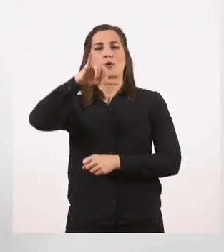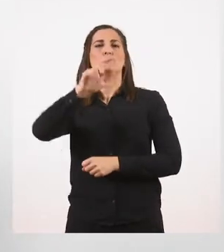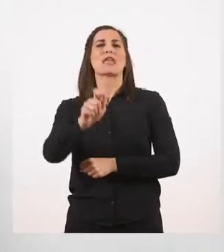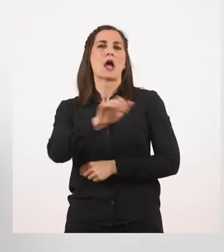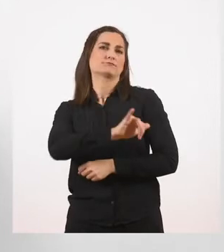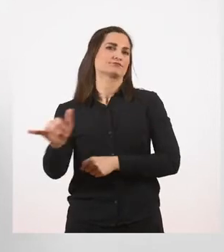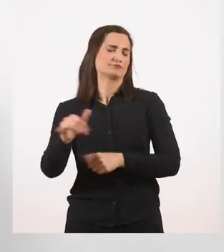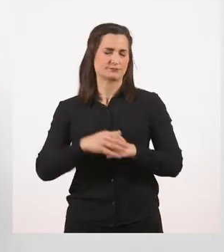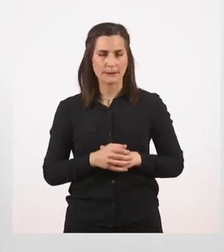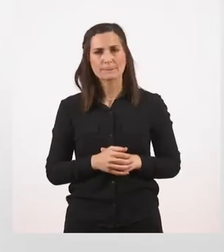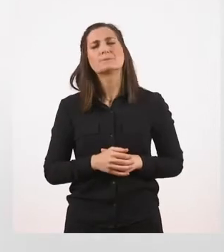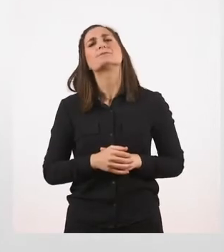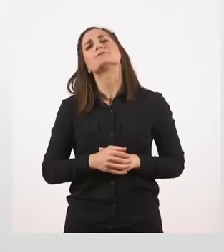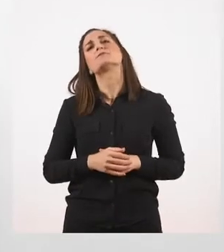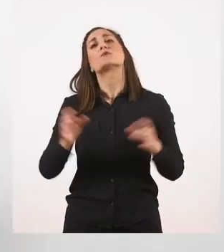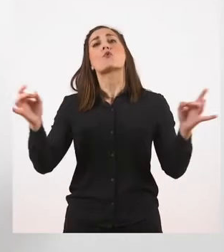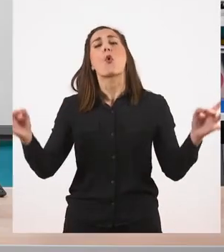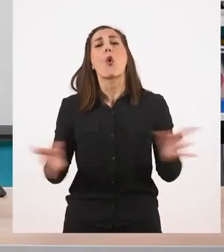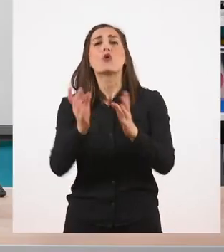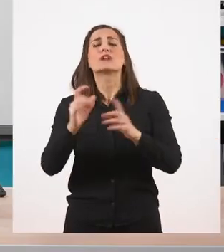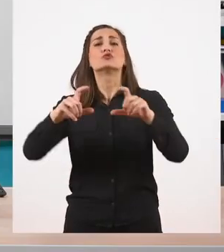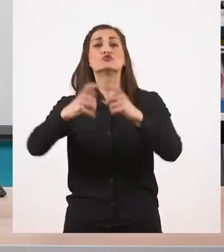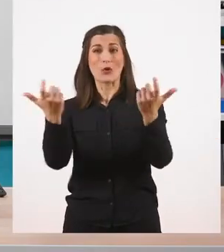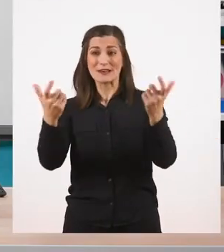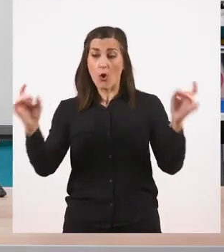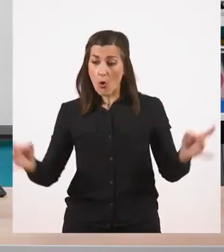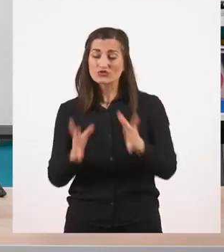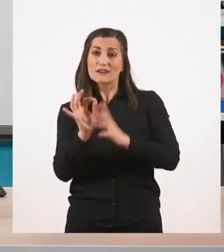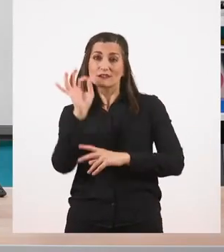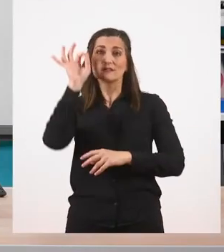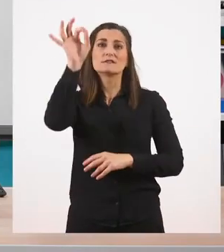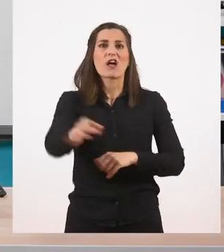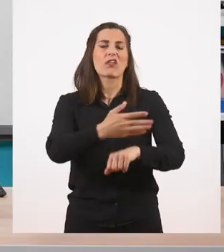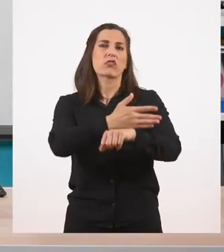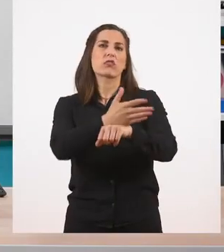Όταν έφτανε στο σχολείο καθυστερημένος. Άλλη μία χρονική πρόταση.